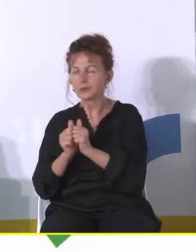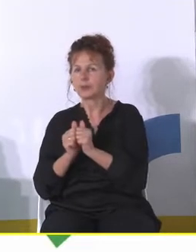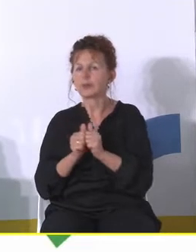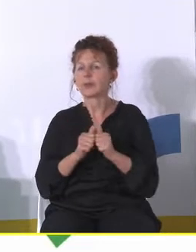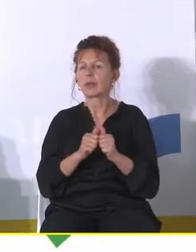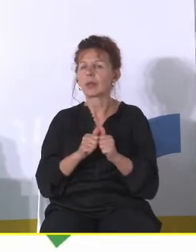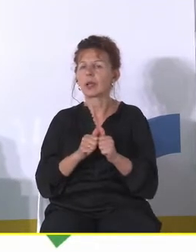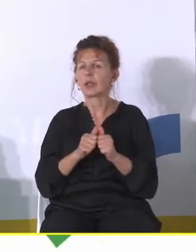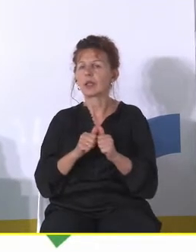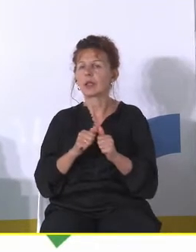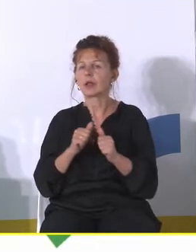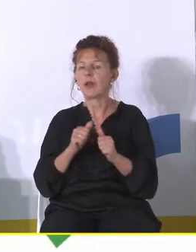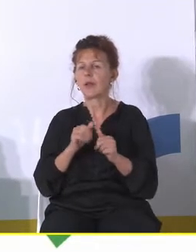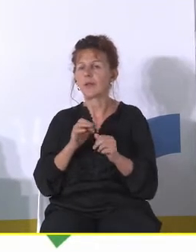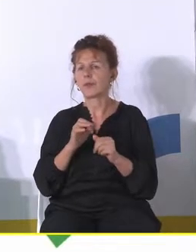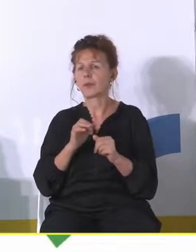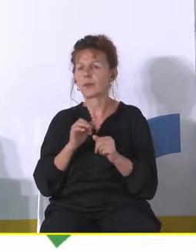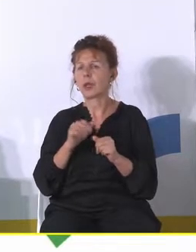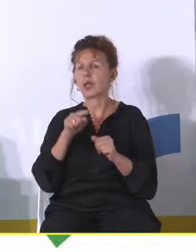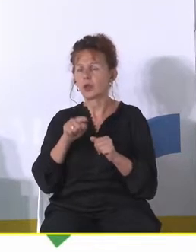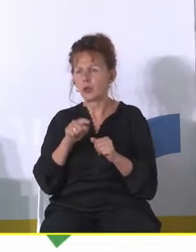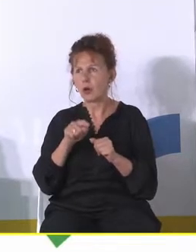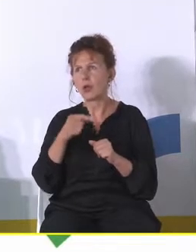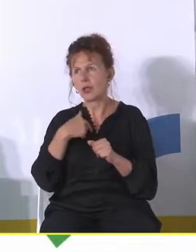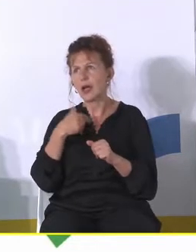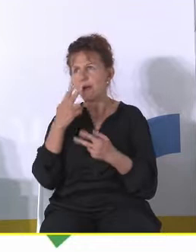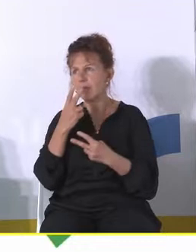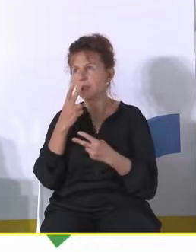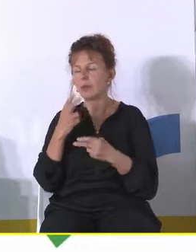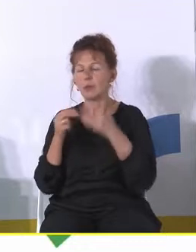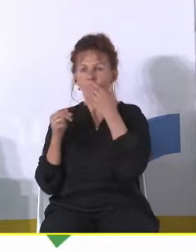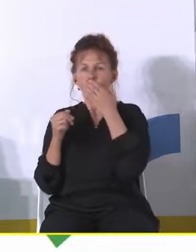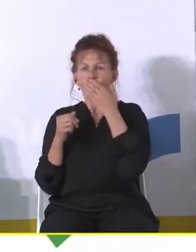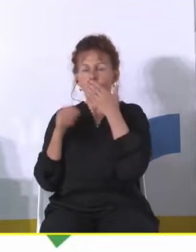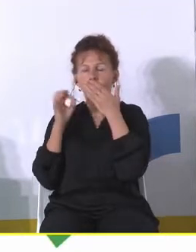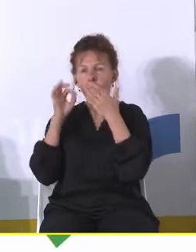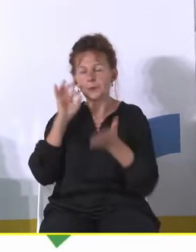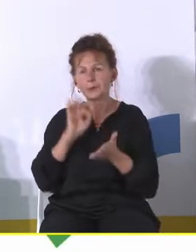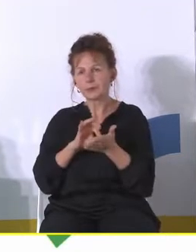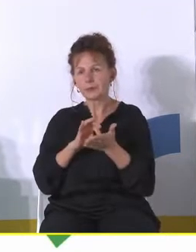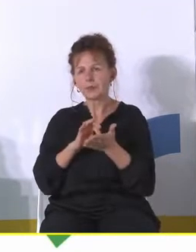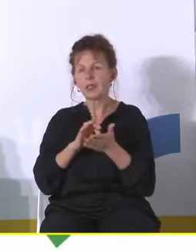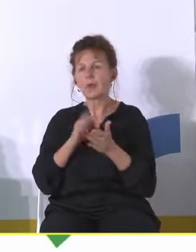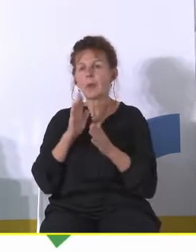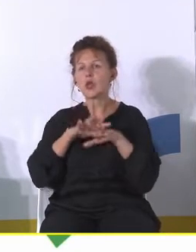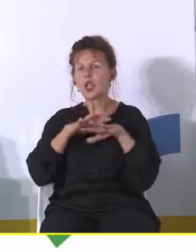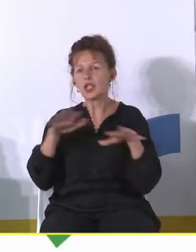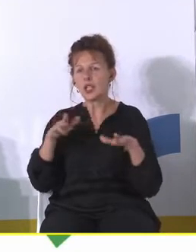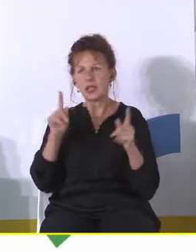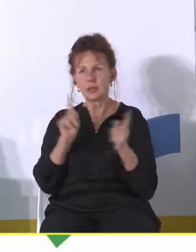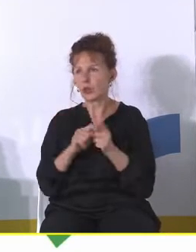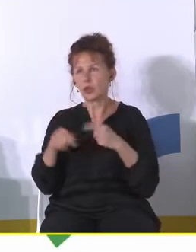społecznych facylitatorów tą rolę widziałabym w zapewnieniu przestrzeni do spotkań w